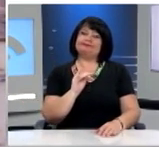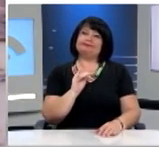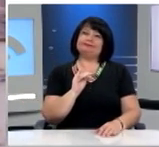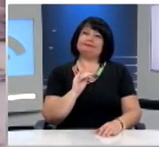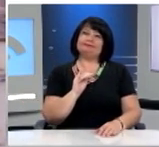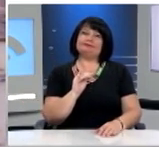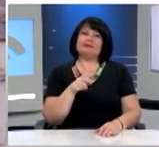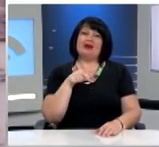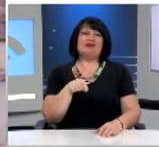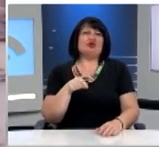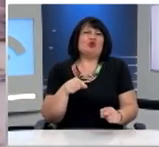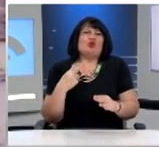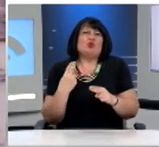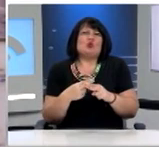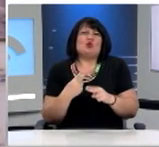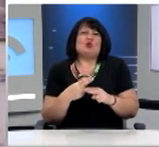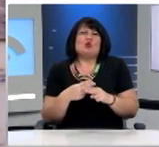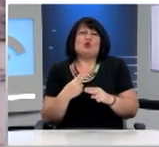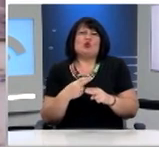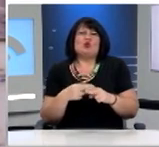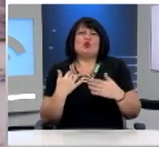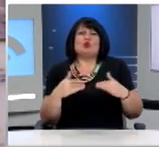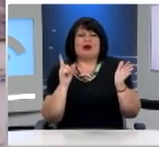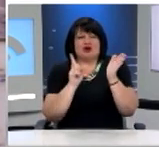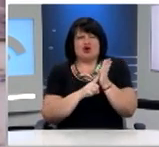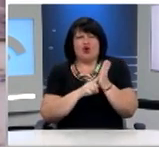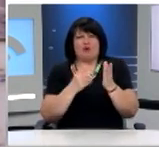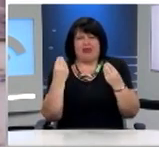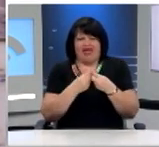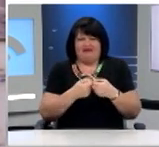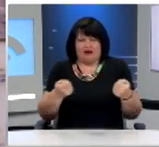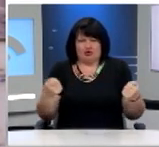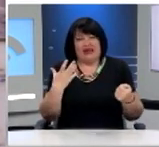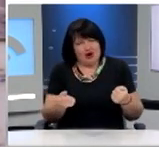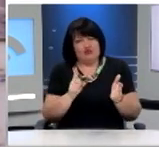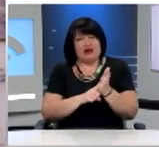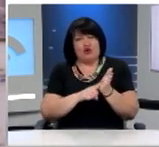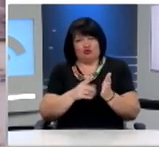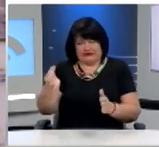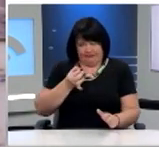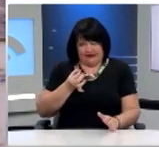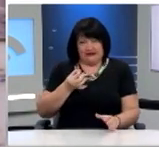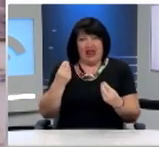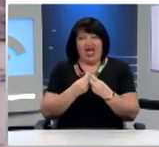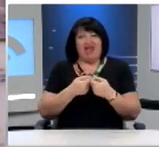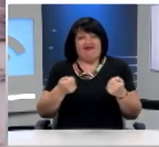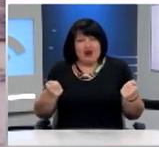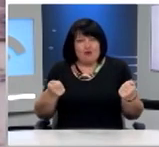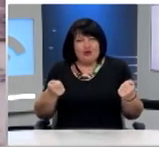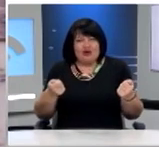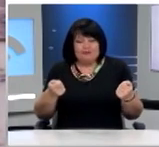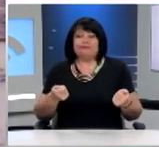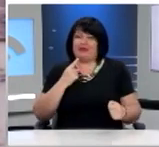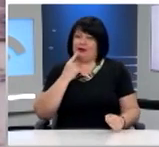θανάσιμο ερώτημα αν εφαρμόζονται οι νόμοι γιατί νόμους έχουμε άλλα αν εφαρμόζονται έχουμε την